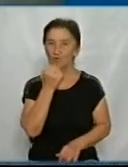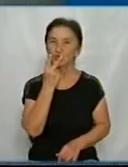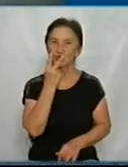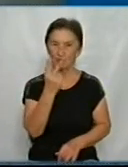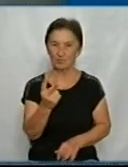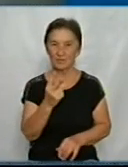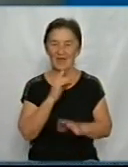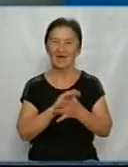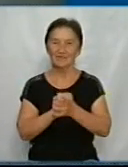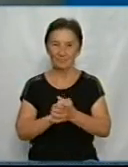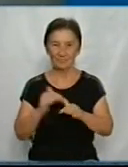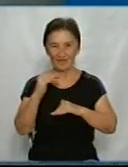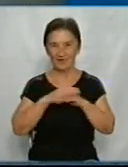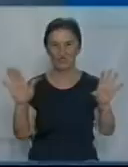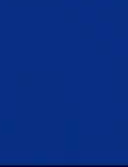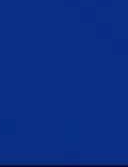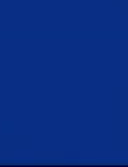Затишного вечора. На все добре.